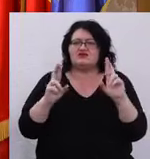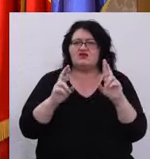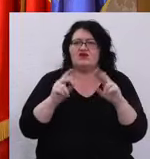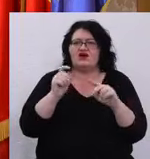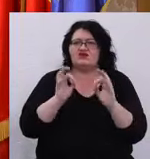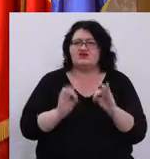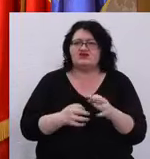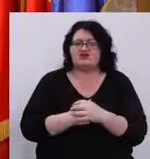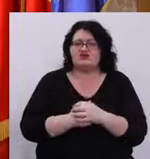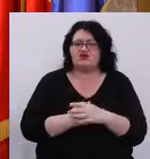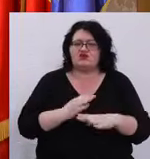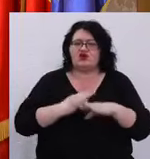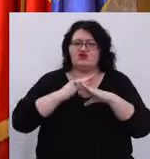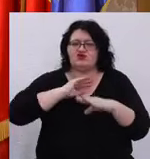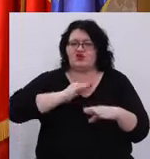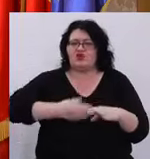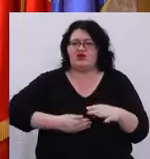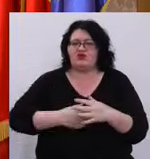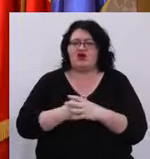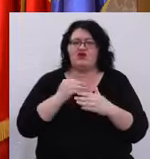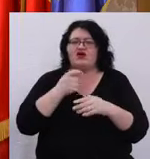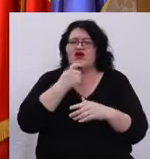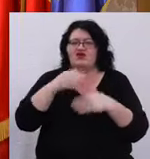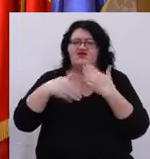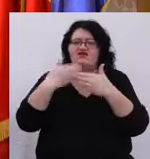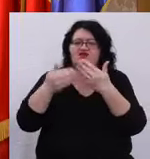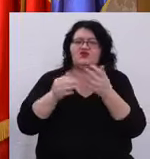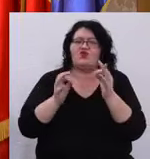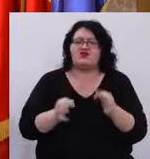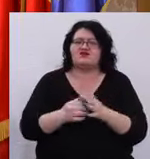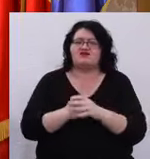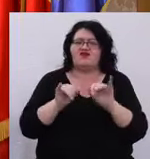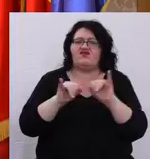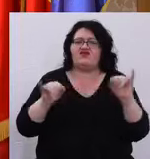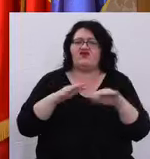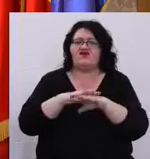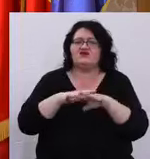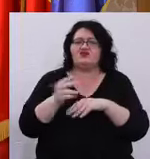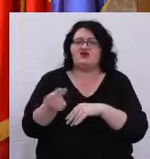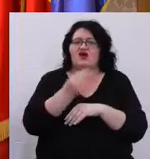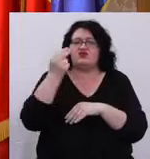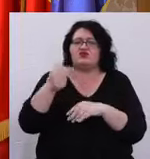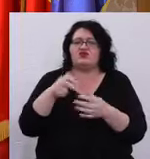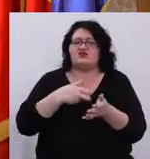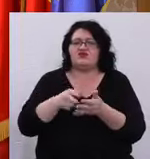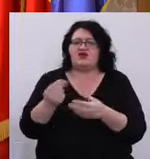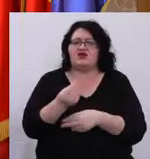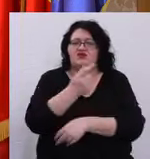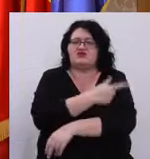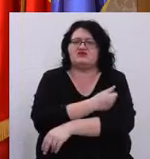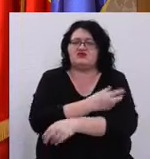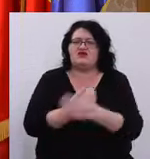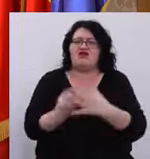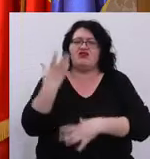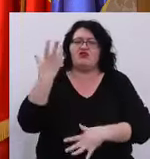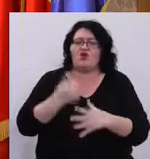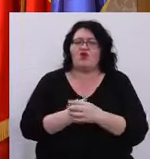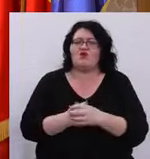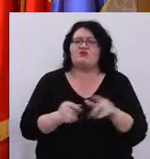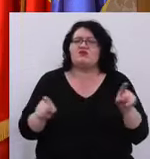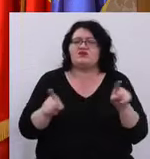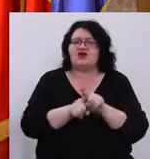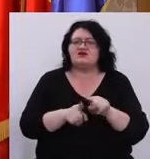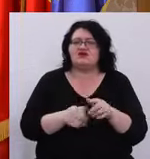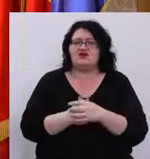ajutorul domnului primar în anii următori să avem și o infrastructură pusă la punct, un spital nou. De